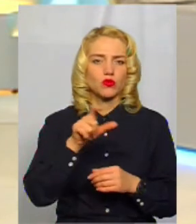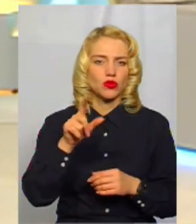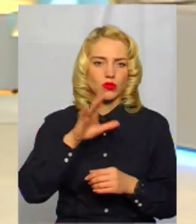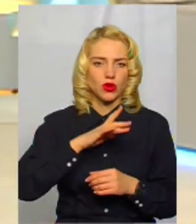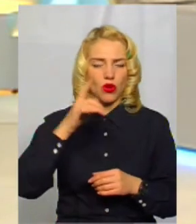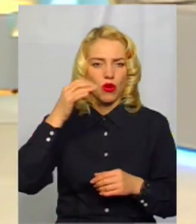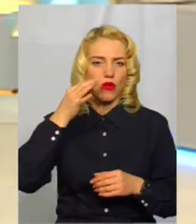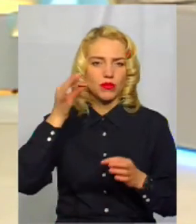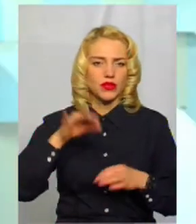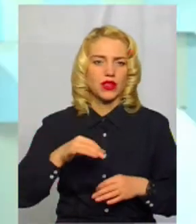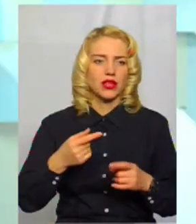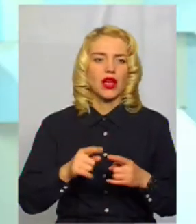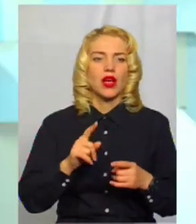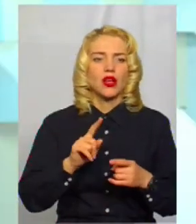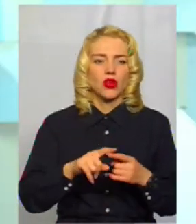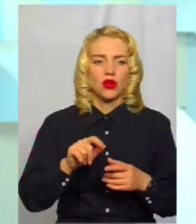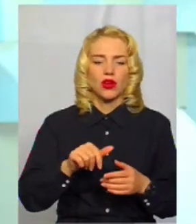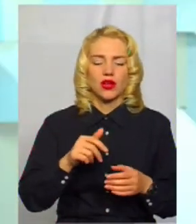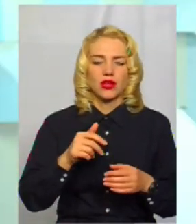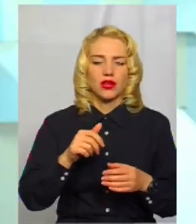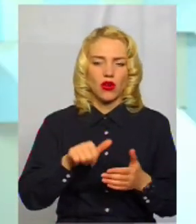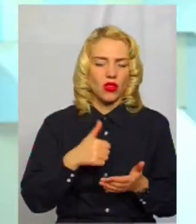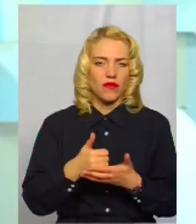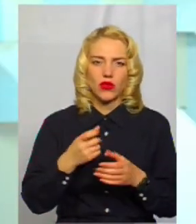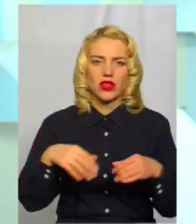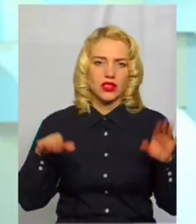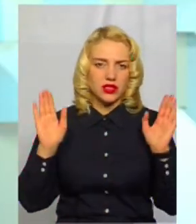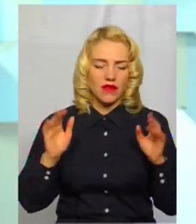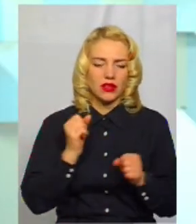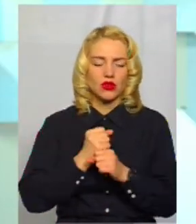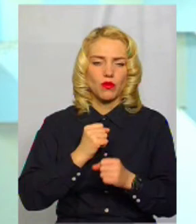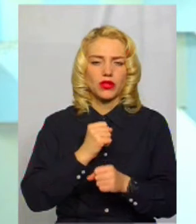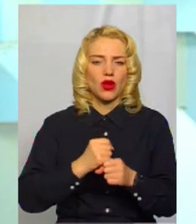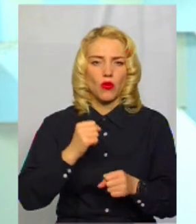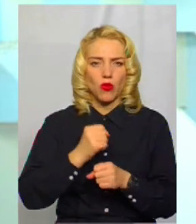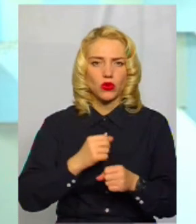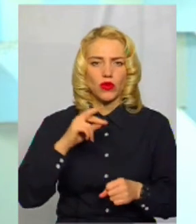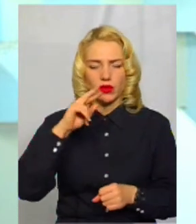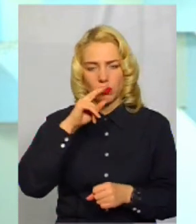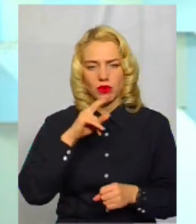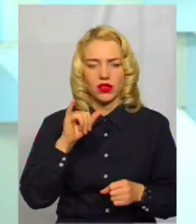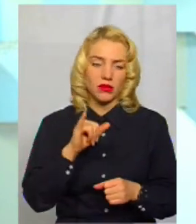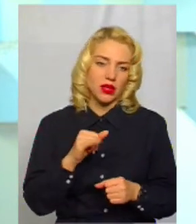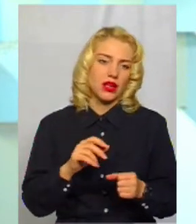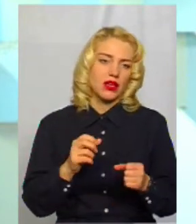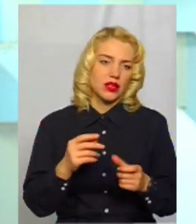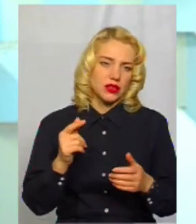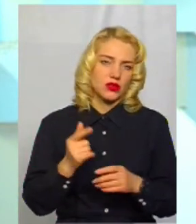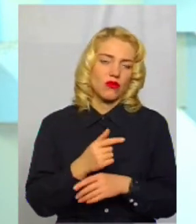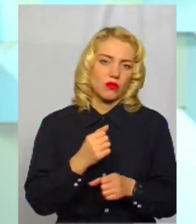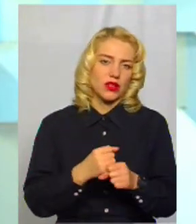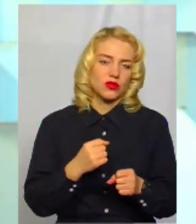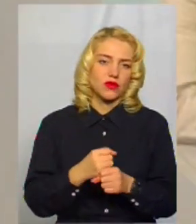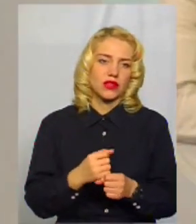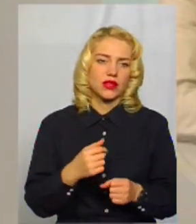Але ми не виграли. Але головне не здаватися, робити роботу над помилками, і знову подаватися і працювати.